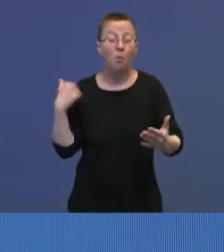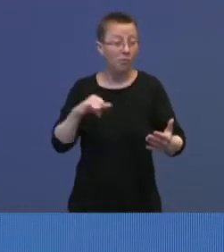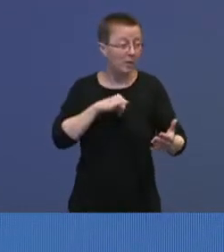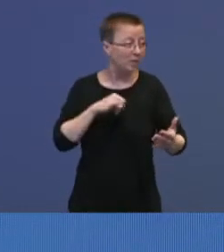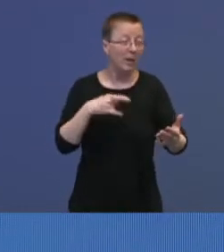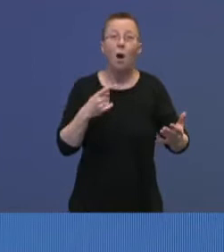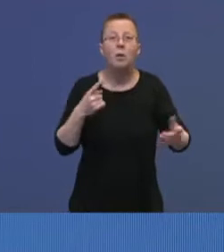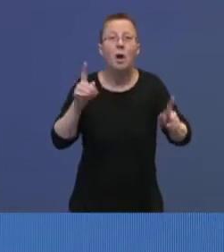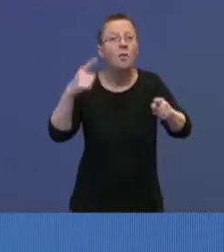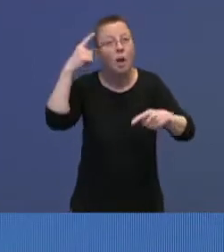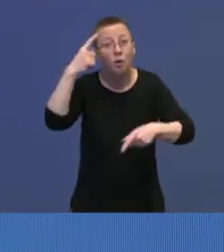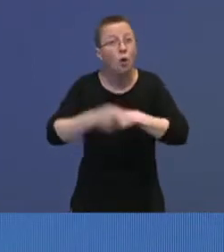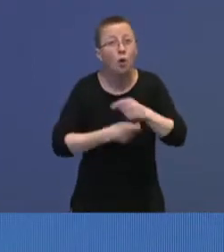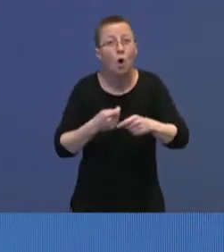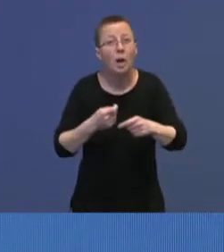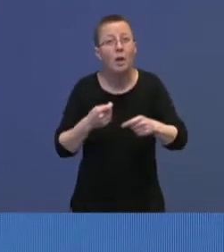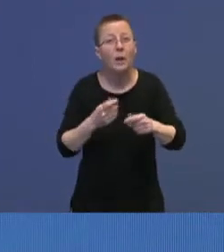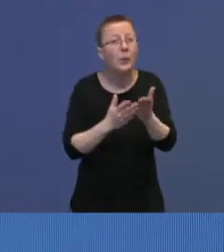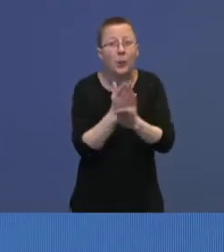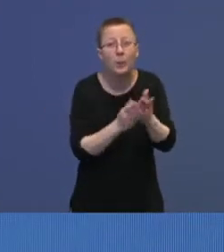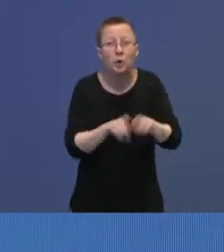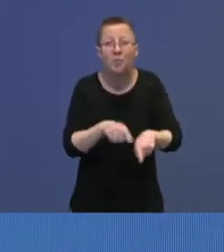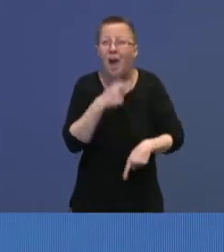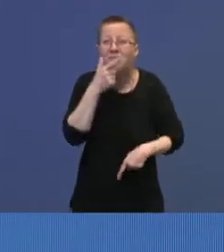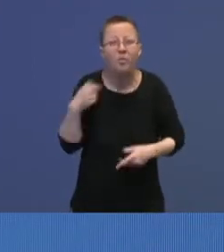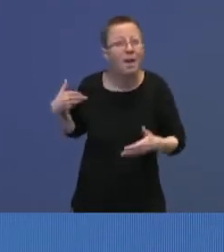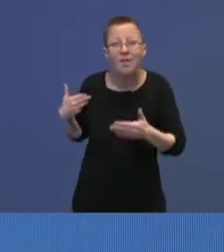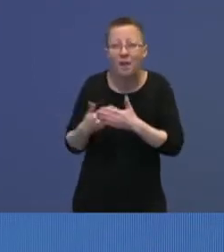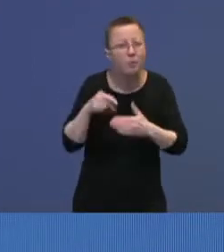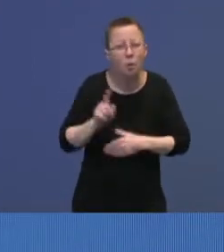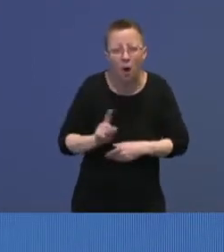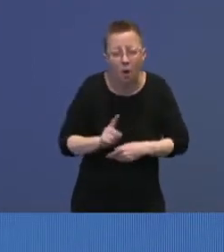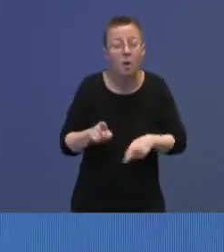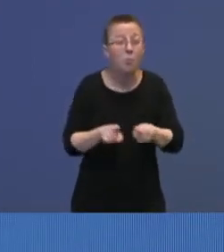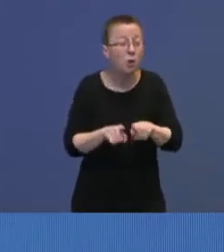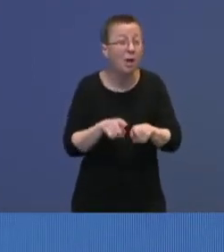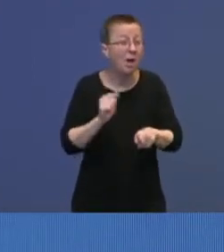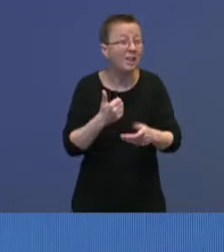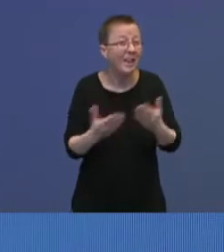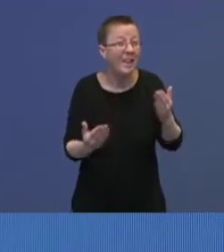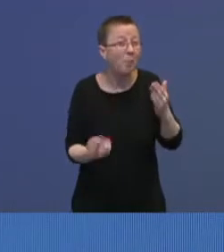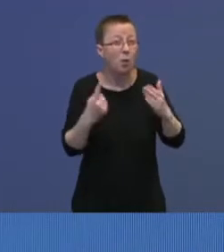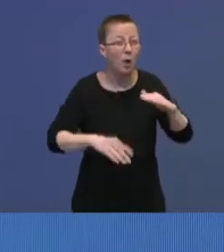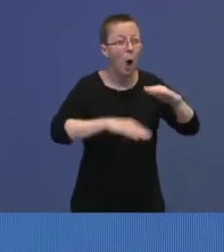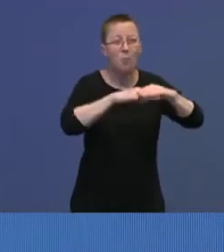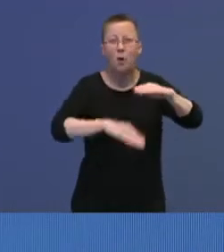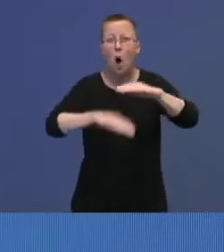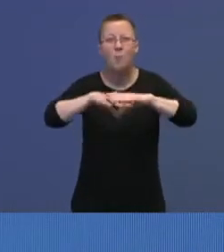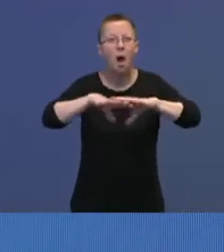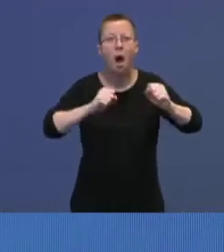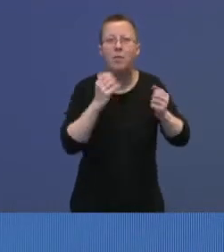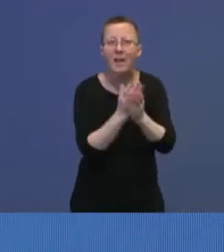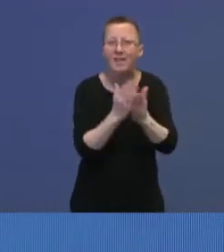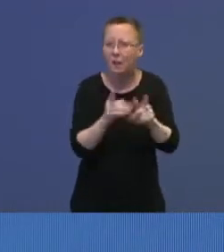kan ikke gjøre det akkurat slik vi har gjort det frem til i dag. Det kan bety at det ikke vil være mulig å oppfylle alle de rettighetene